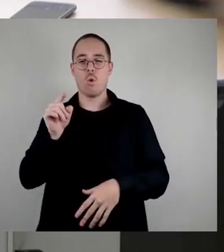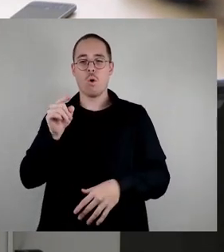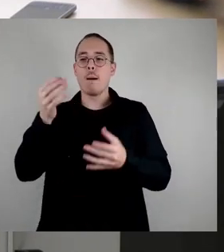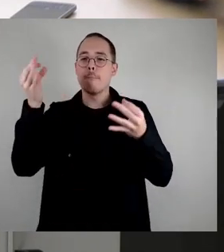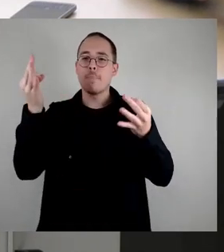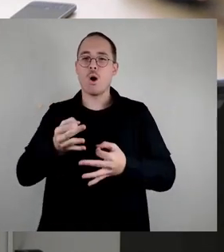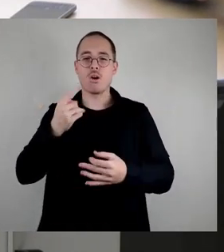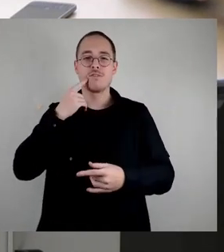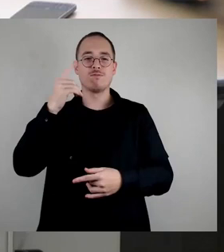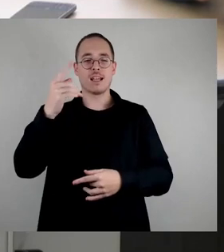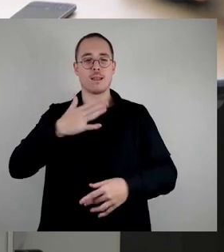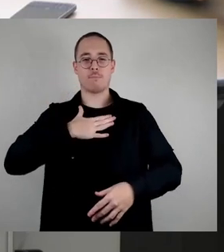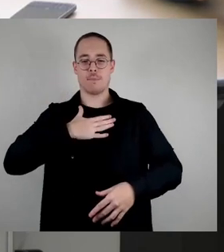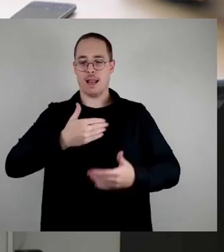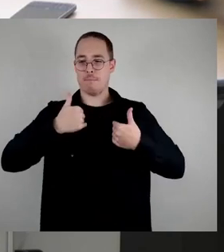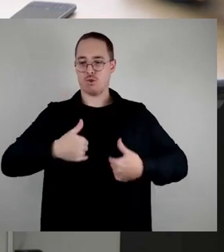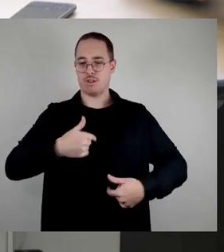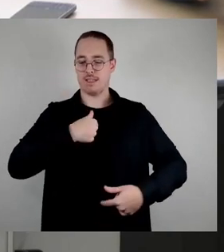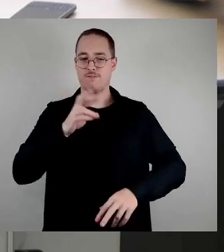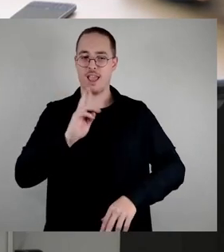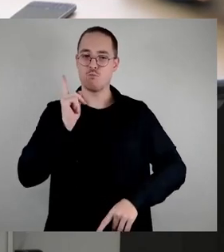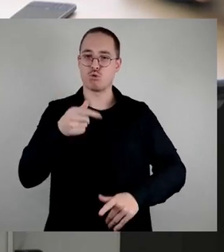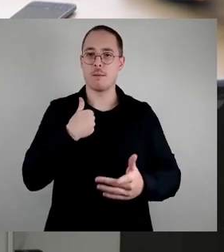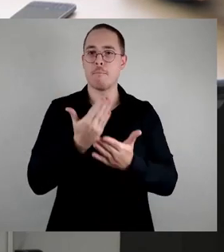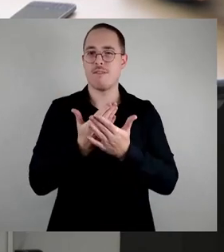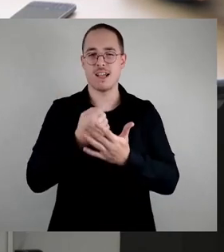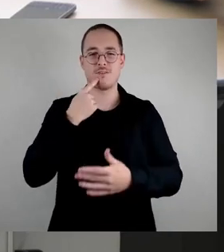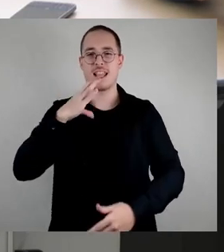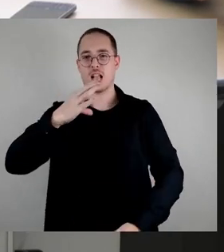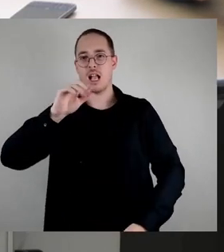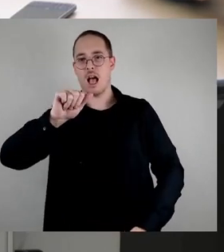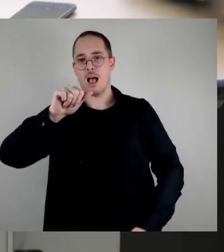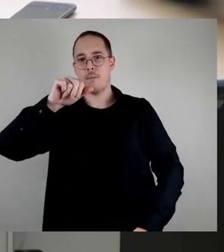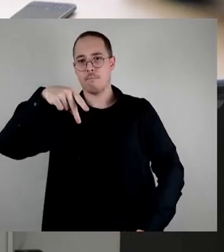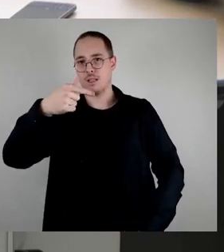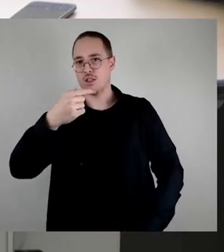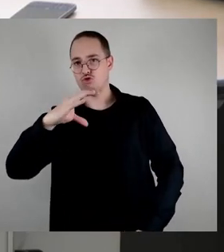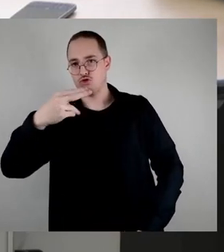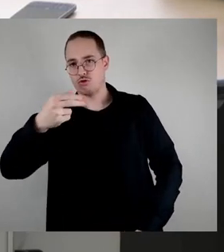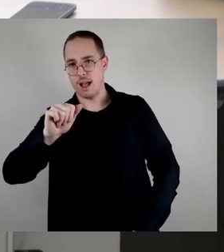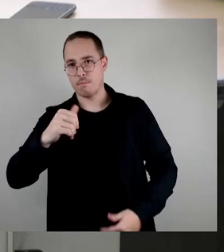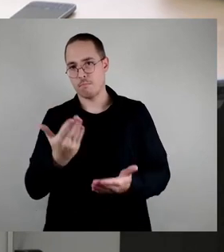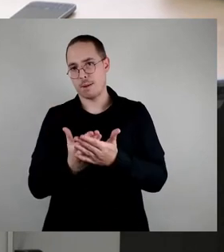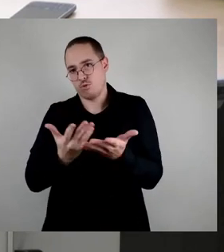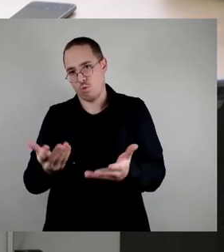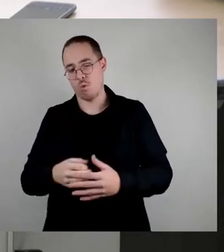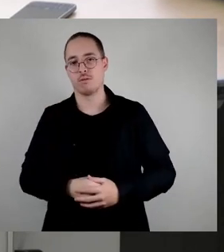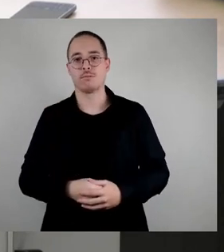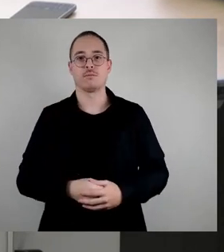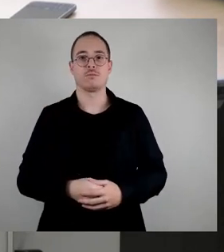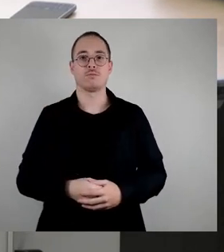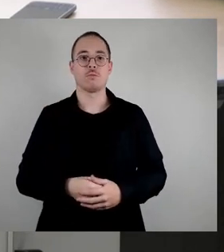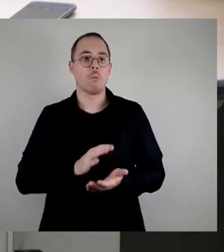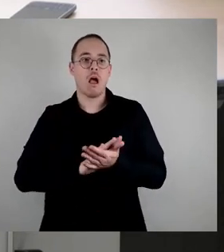liege ein besonderer Vorteil des Angebots, die Bürger könnten zukünftig ohne Papierstapel am besten vom Smartphone aus